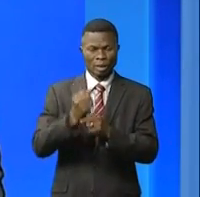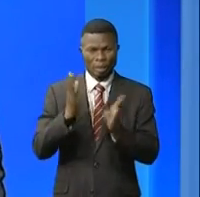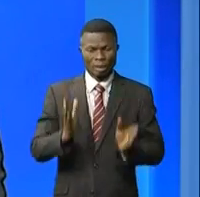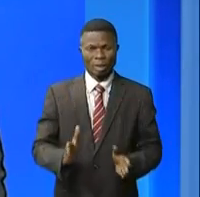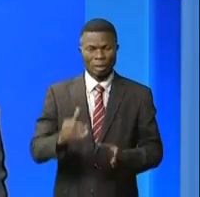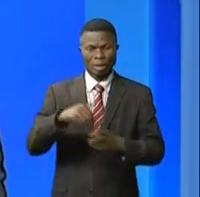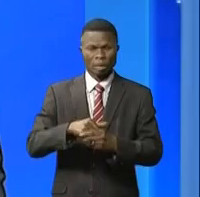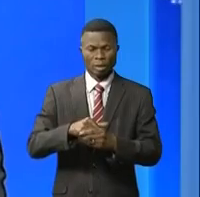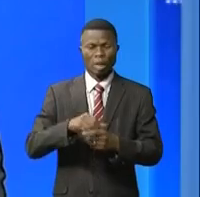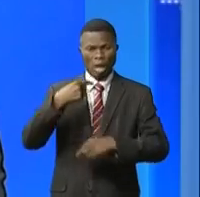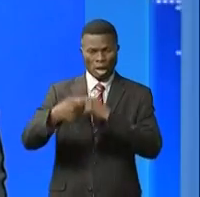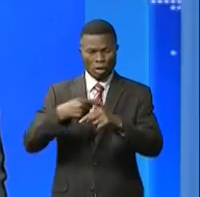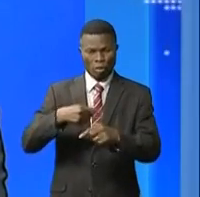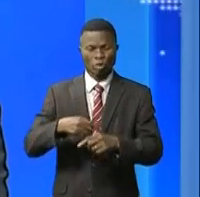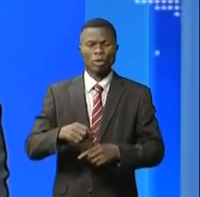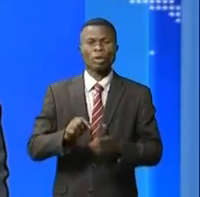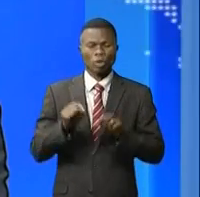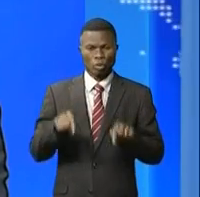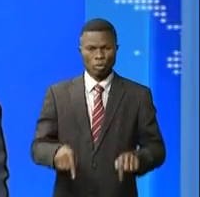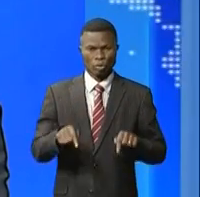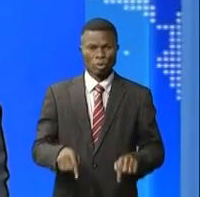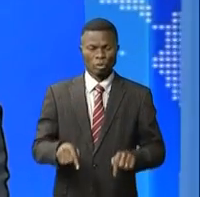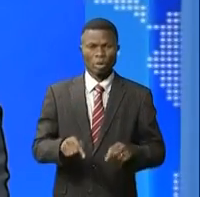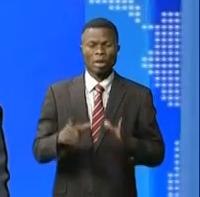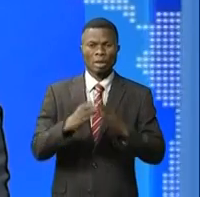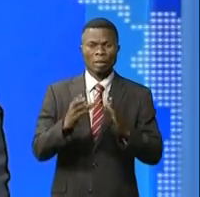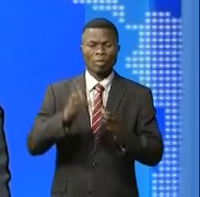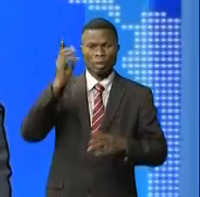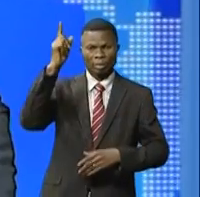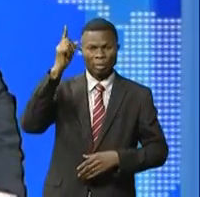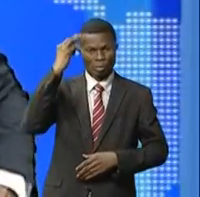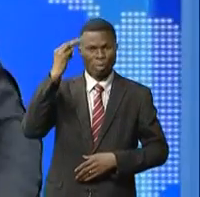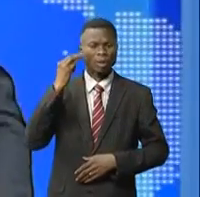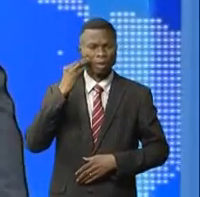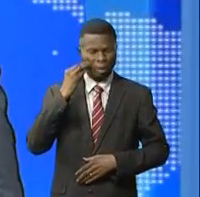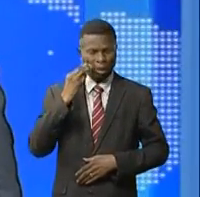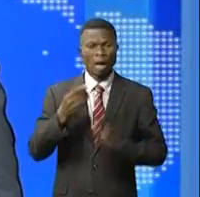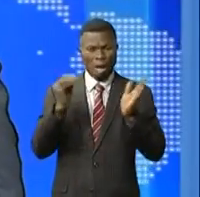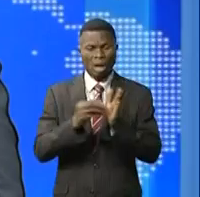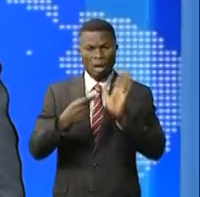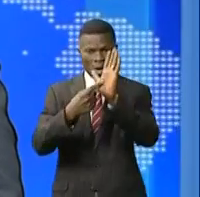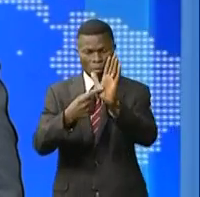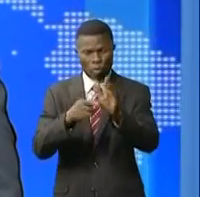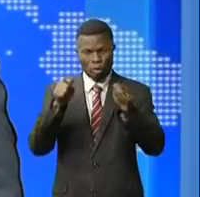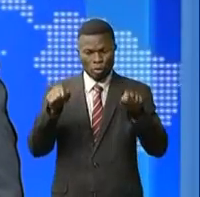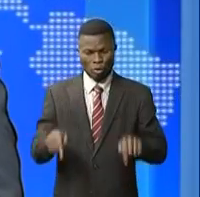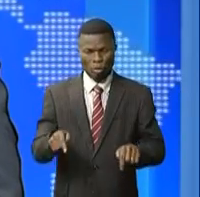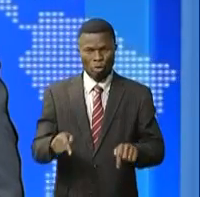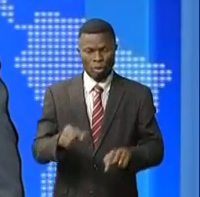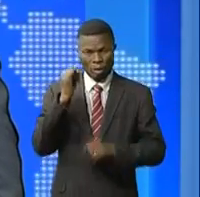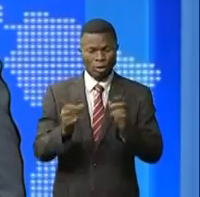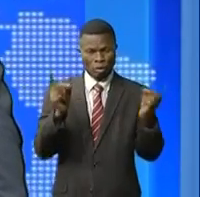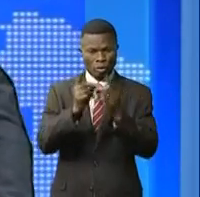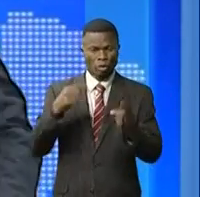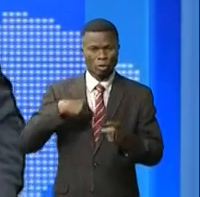dont le coup d'envoi a été donné aujourd'hui par le Premier ministre. A suivre également dans ce journal, si vous nous